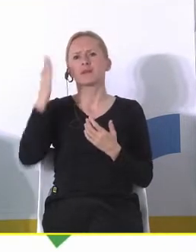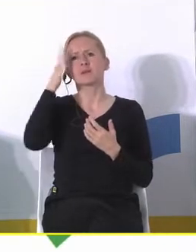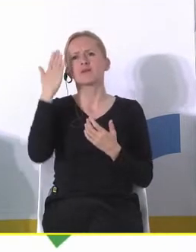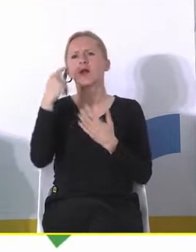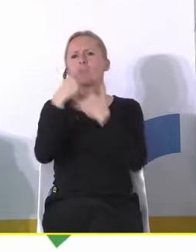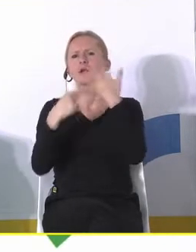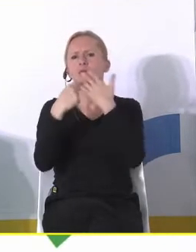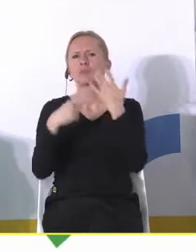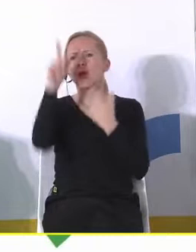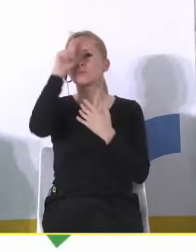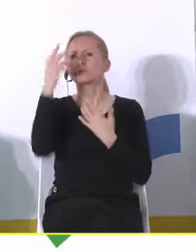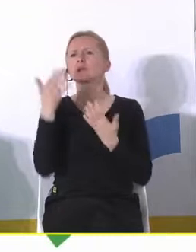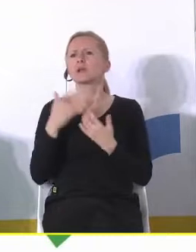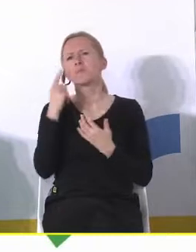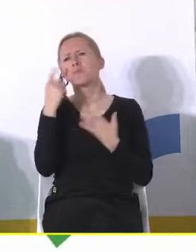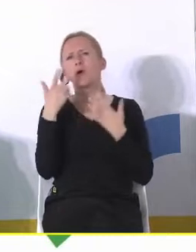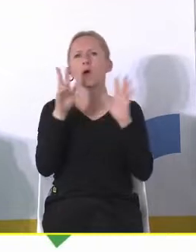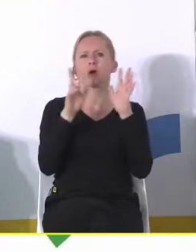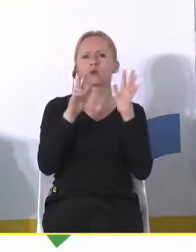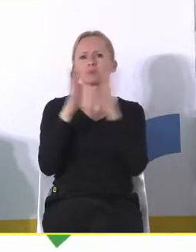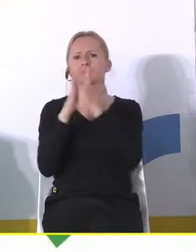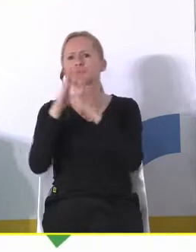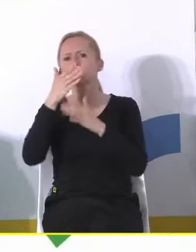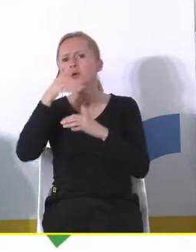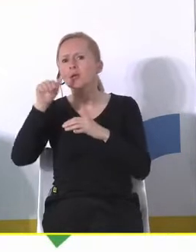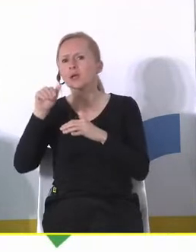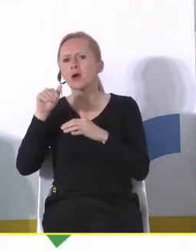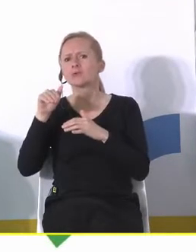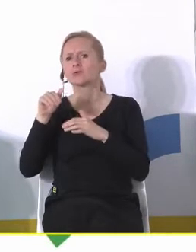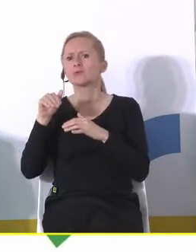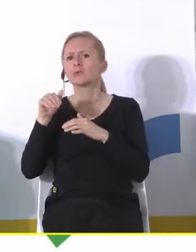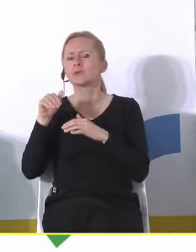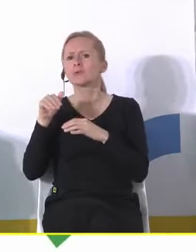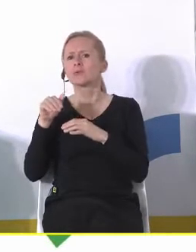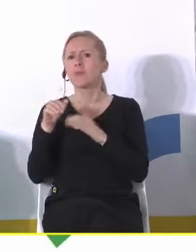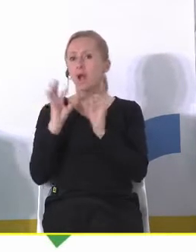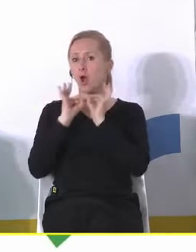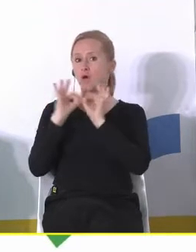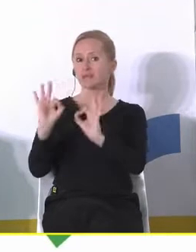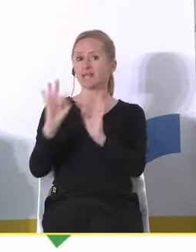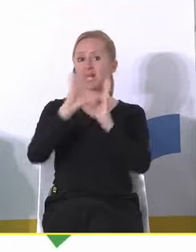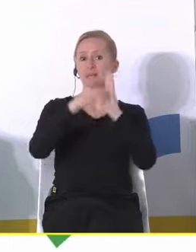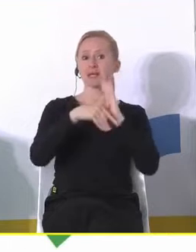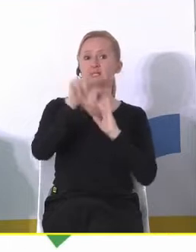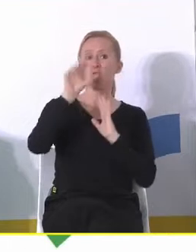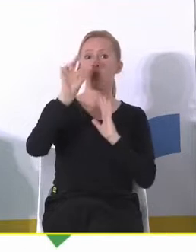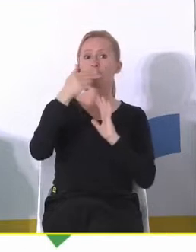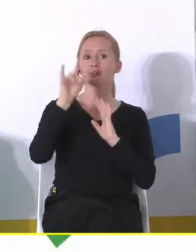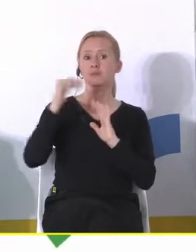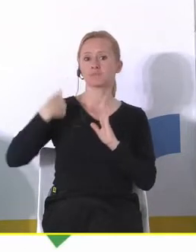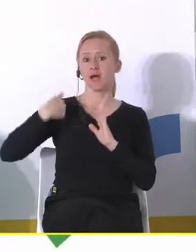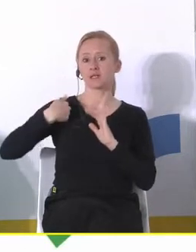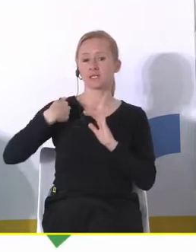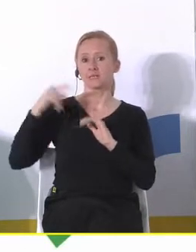Pewnie niektórzy pomyślą, że 8-10 milionów w zależności od danych. Otóż oficjalnie miasto Londyn, City of London,